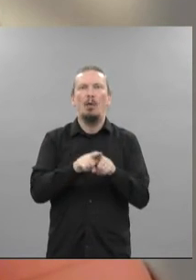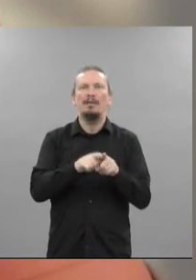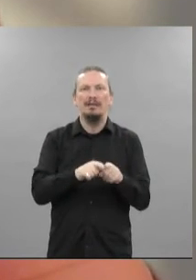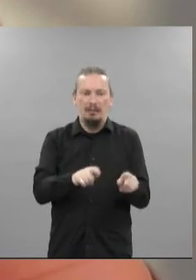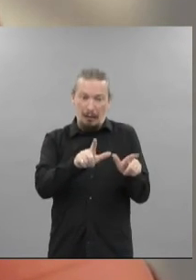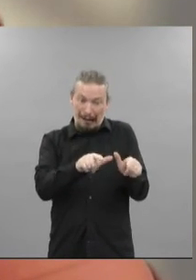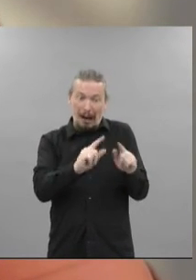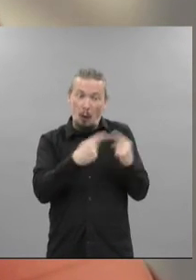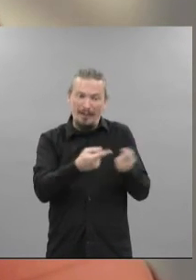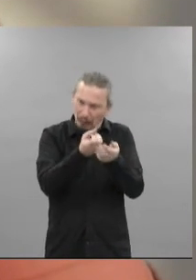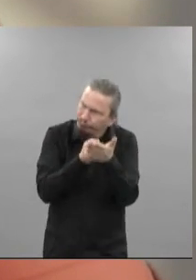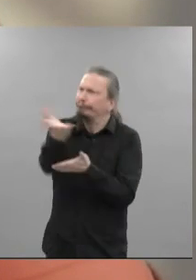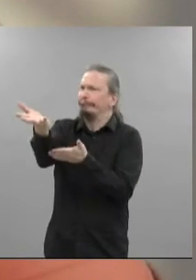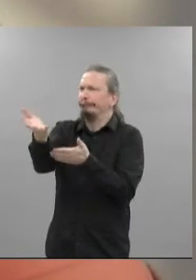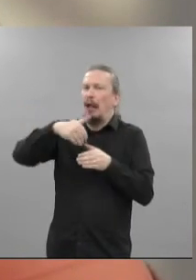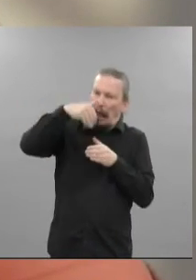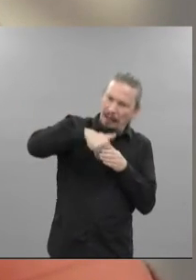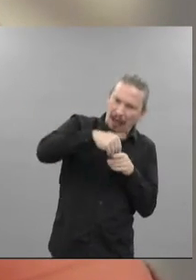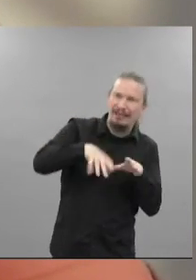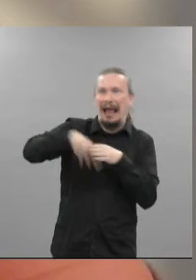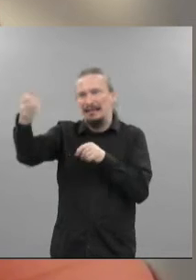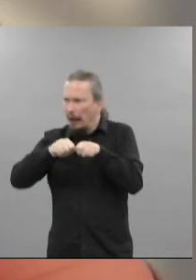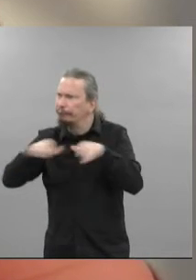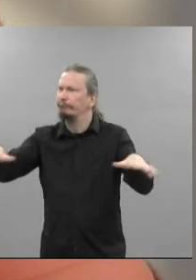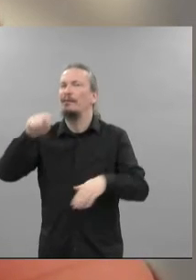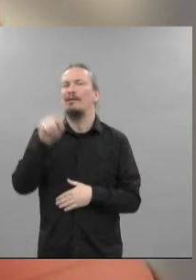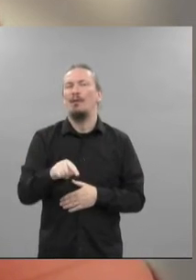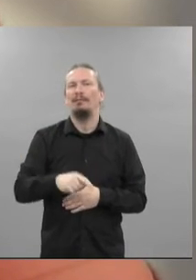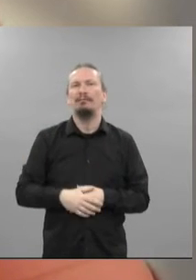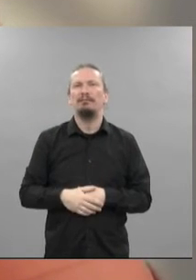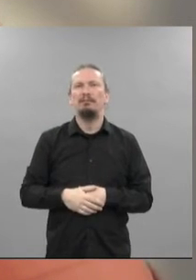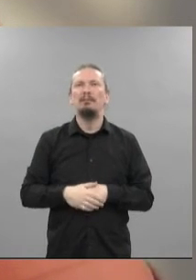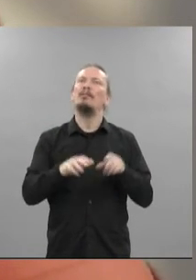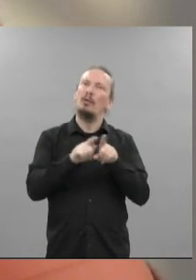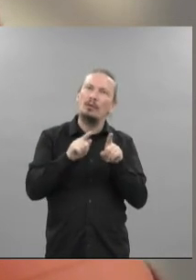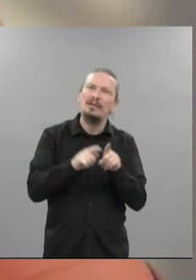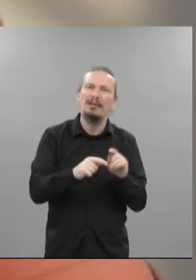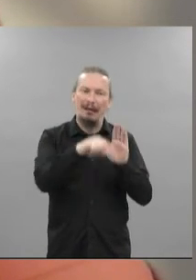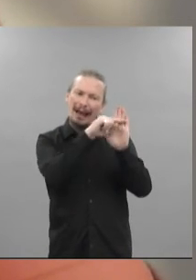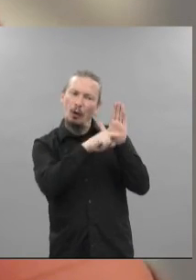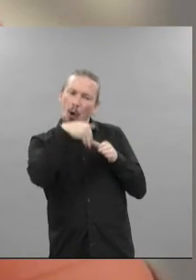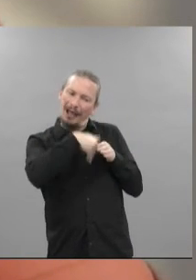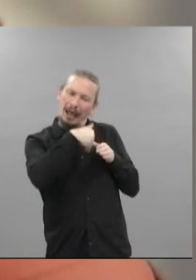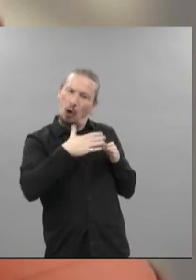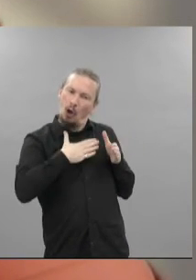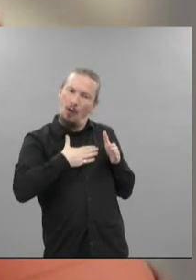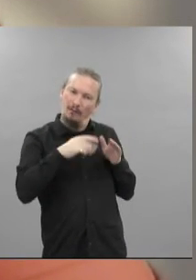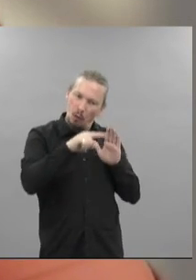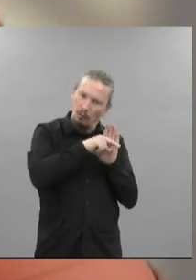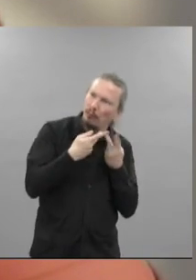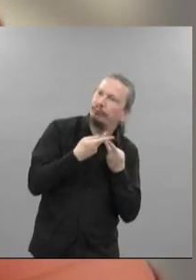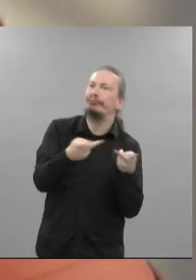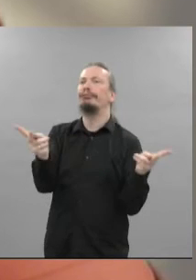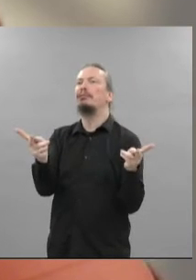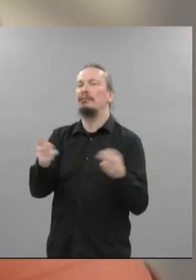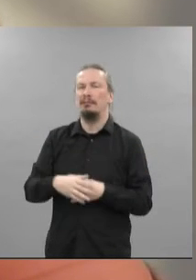existence, aussi bien en interne qu'en externe. Ce sera aussi le fait de rendre public son règlement intérieur. Finalement,